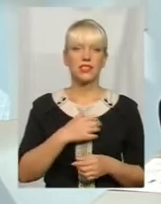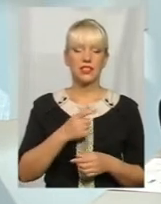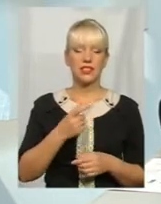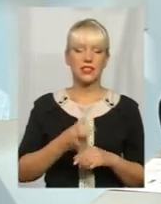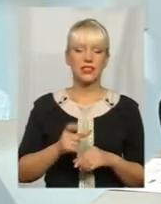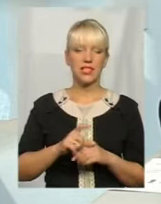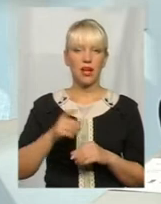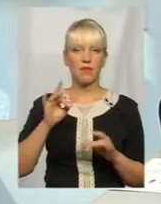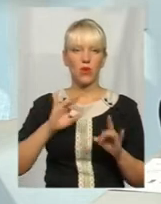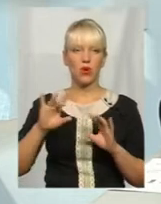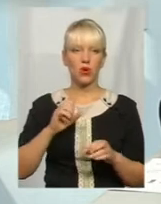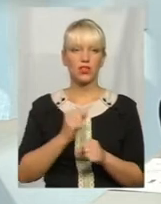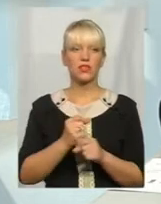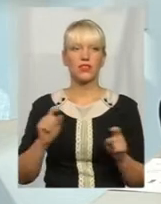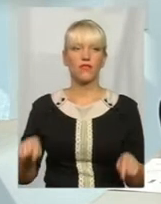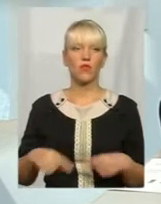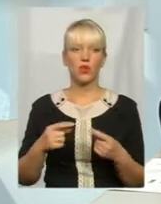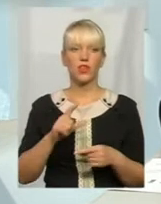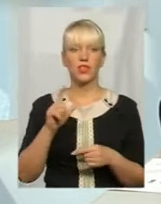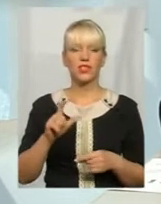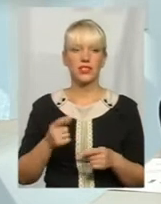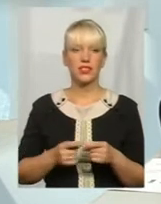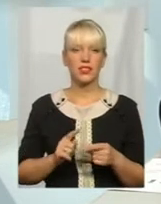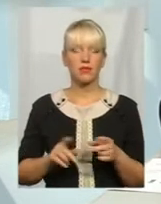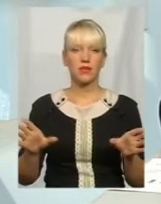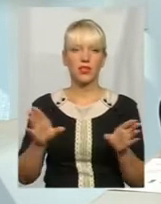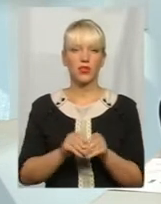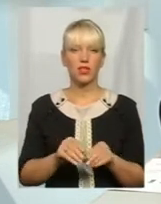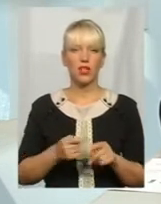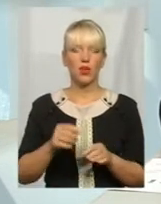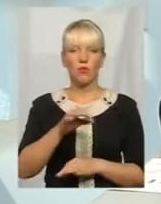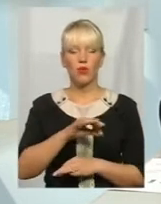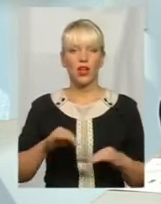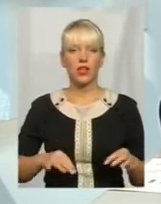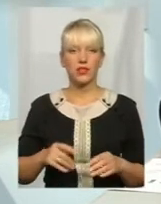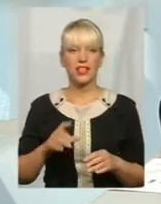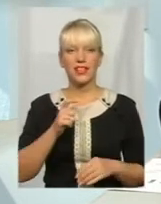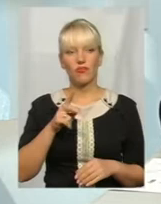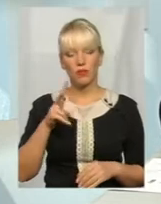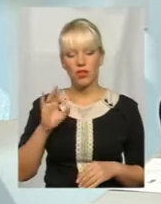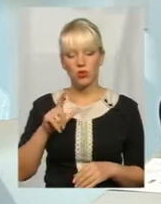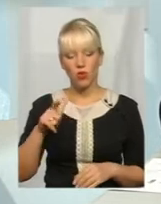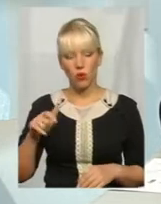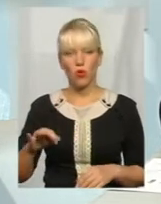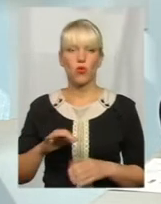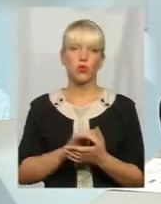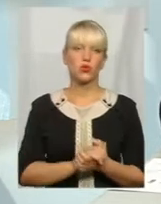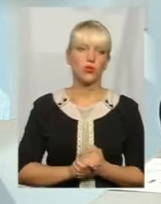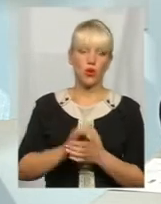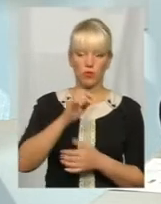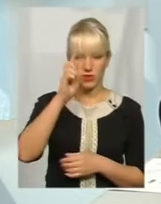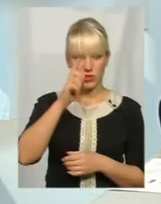що створений, це спільний проєкт Європейського Союзу і обласної державної